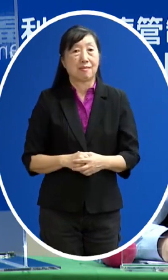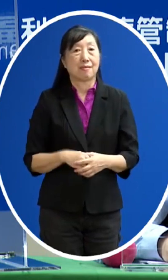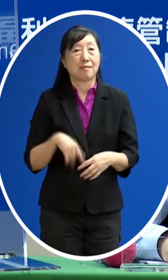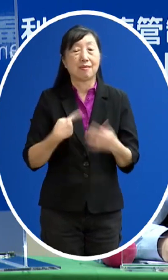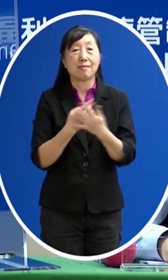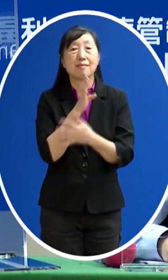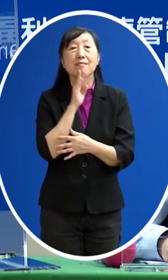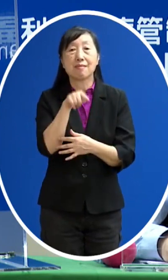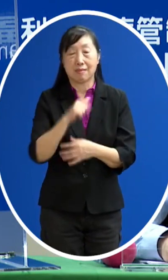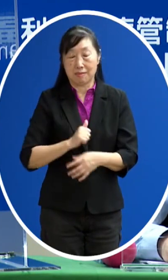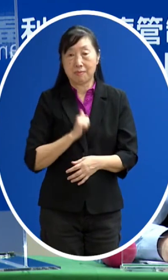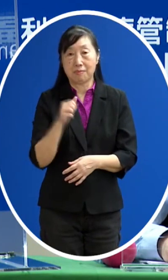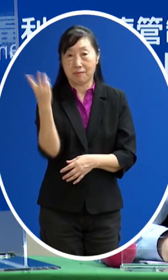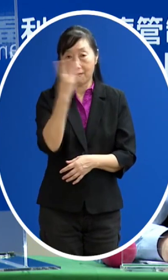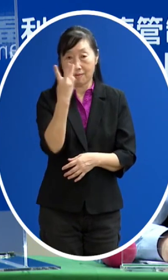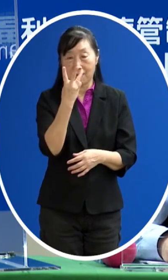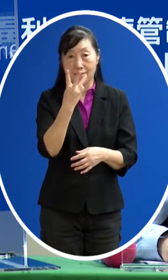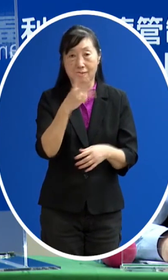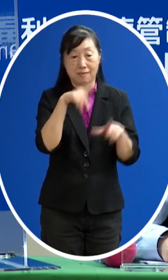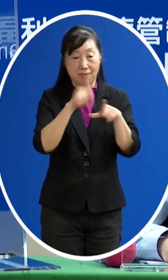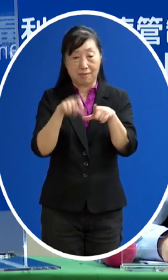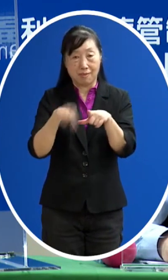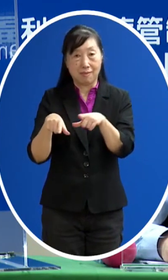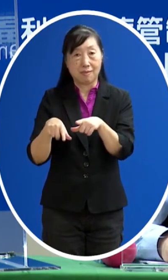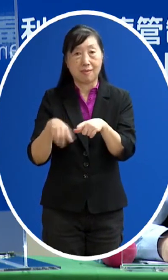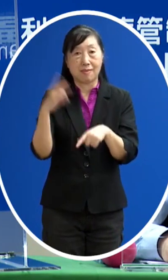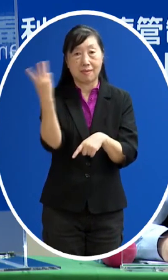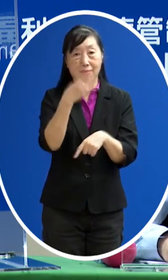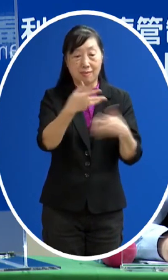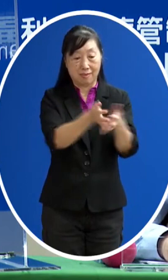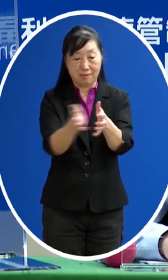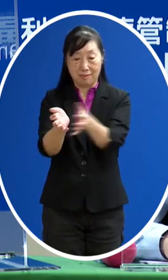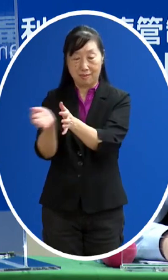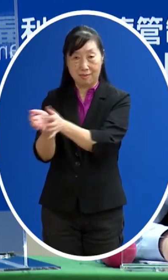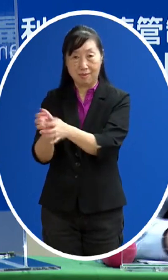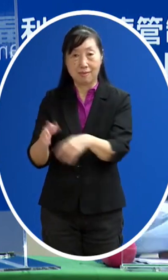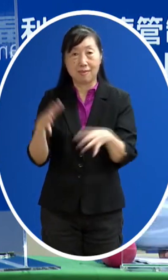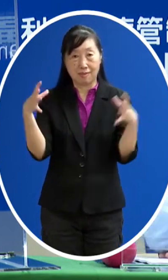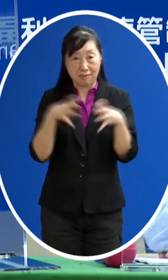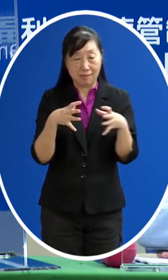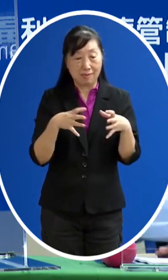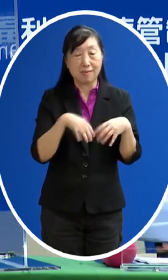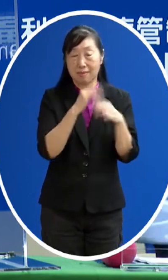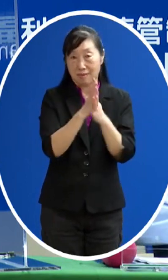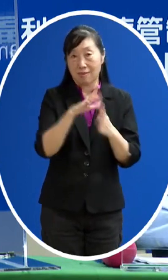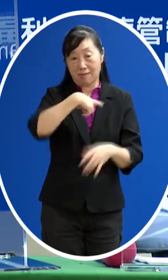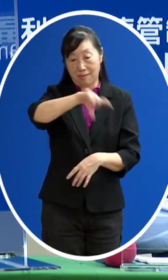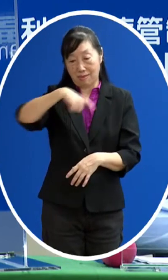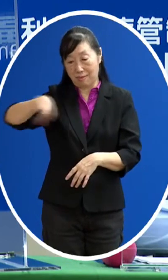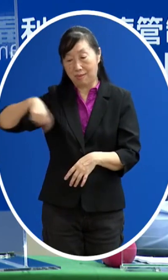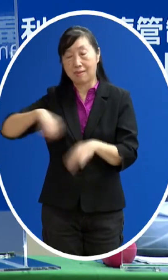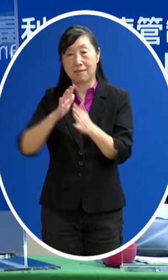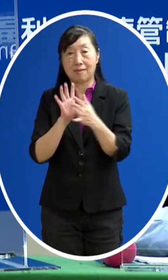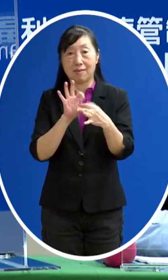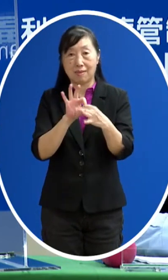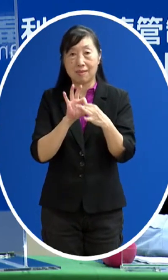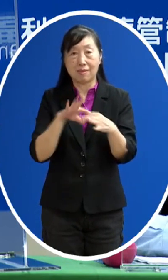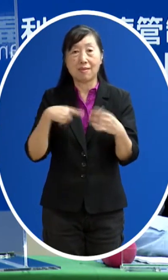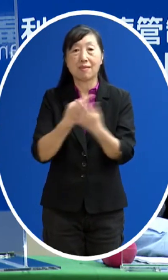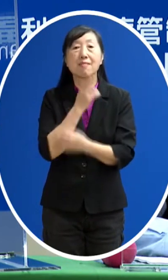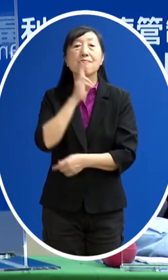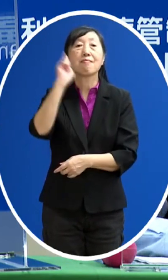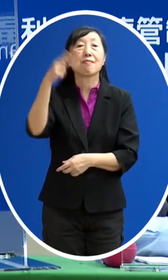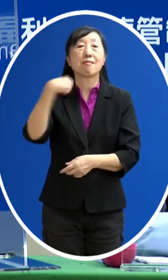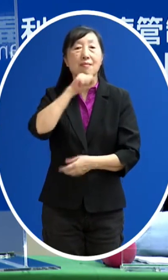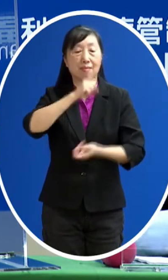很清楚講 他們三家公司都有一起 三個企業都有一起在聯繫那只是由台積電做一個窗